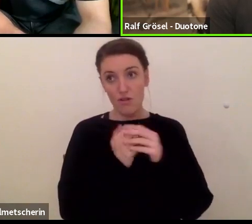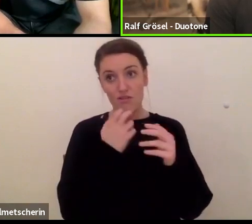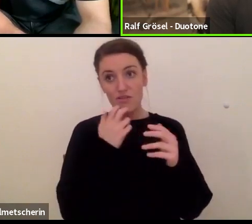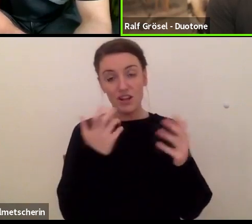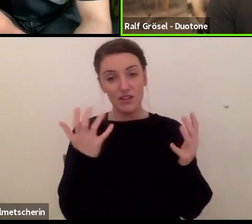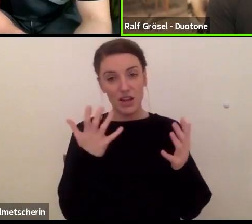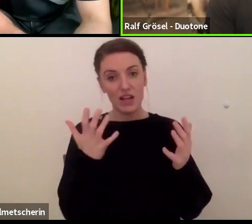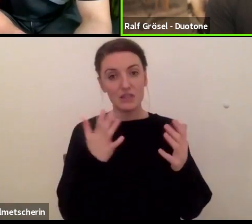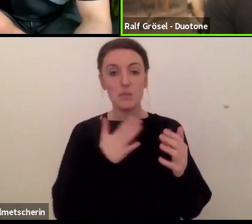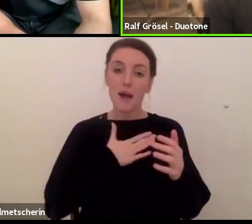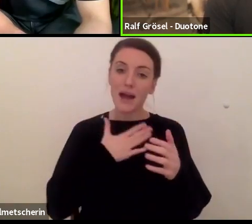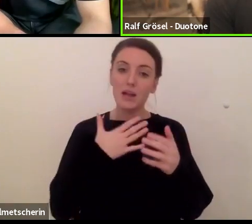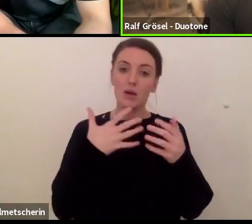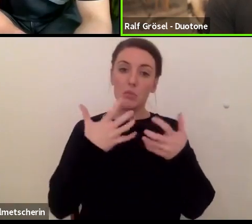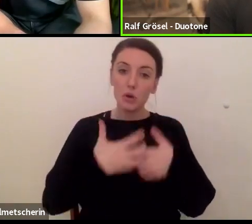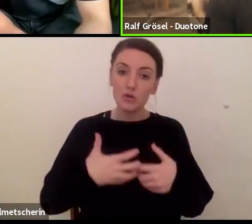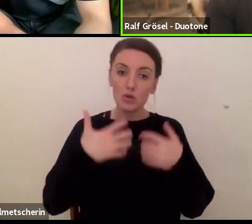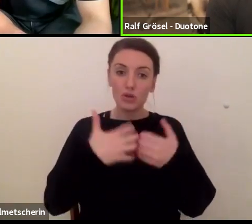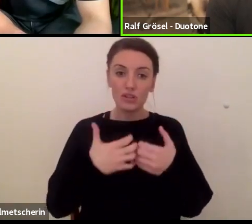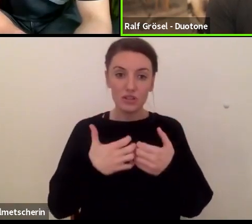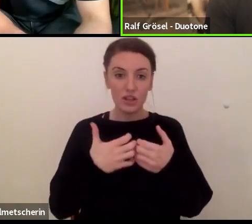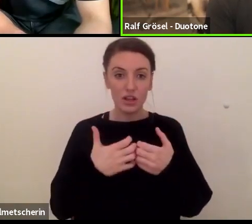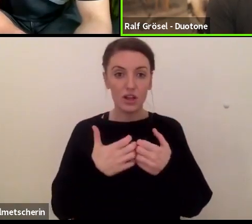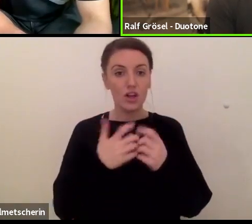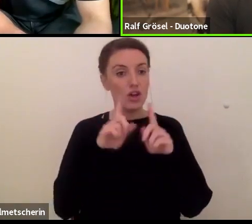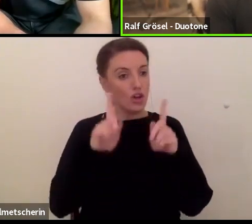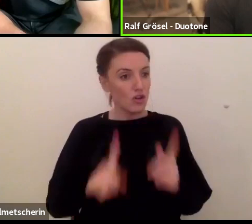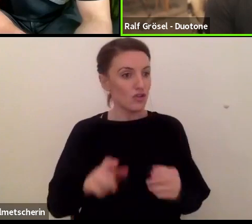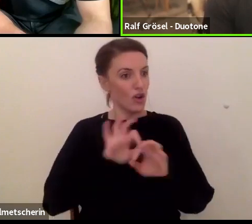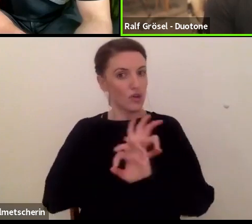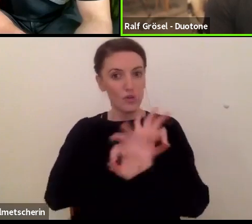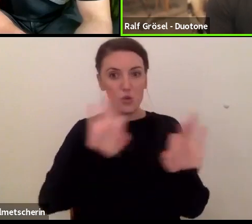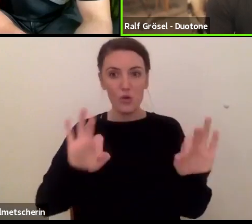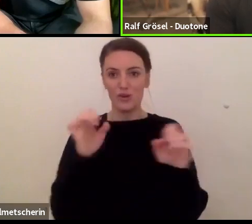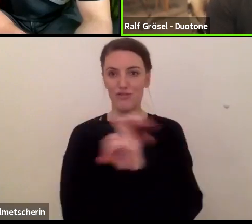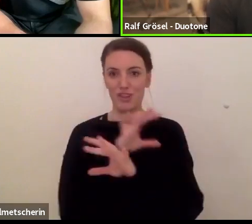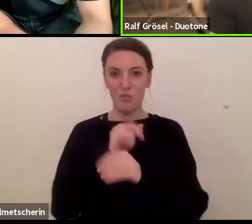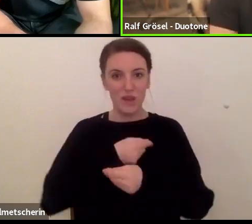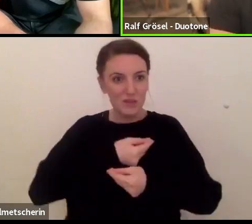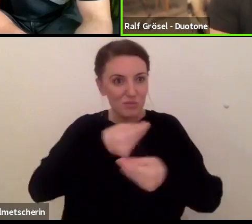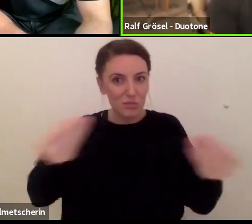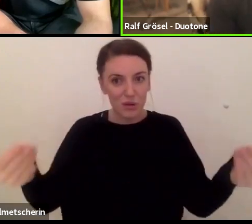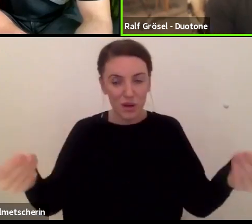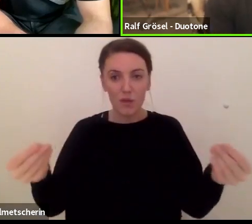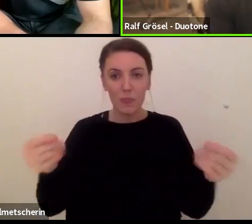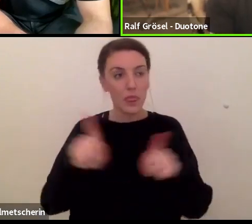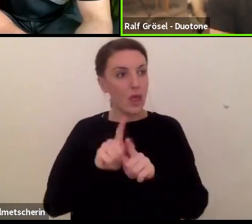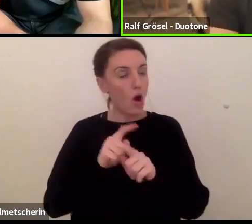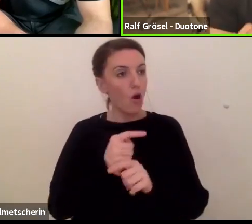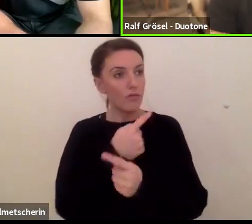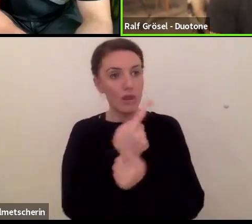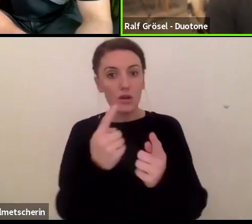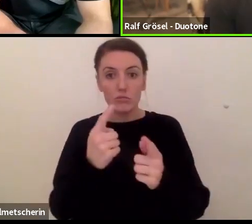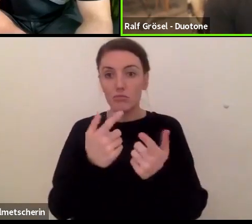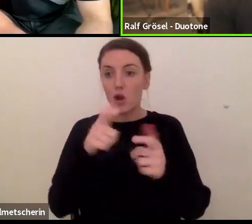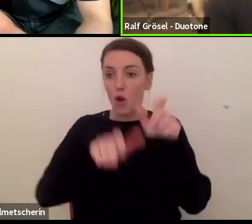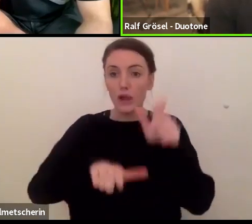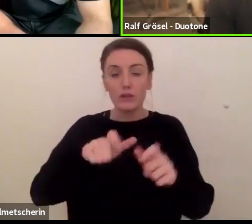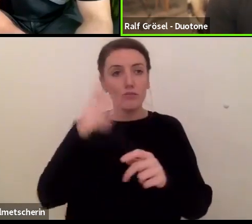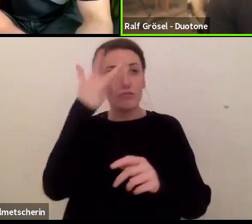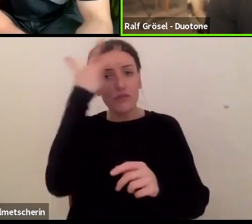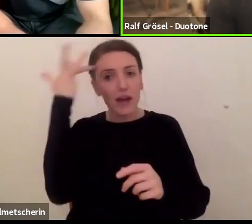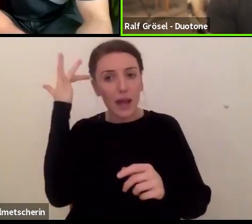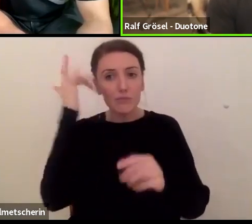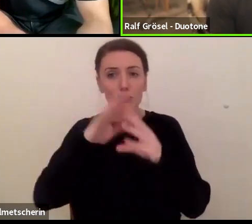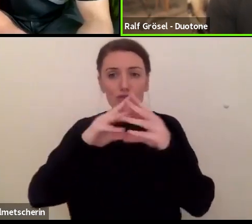meine Produkte gut ankommen und dass die Leute, wenn sie mich nicht kennen, am Strand sagen, ah ja, das ist ein cooler Kite, ohne dass sie jetzt wissen, dass sie neben dem Designer